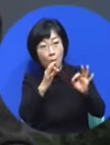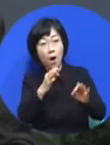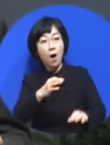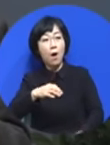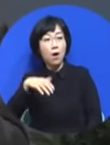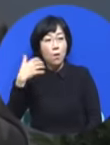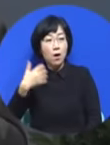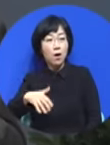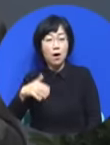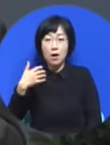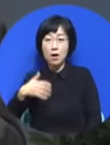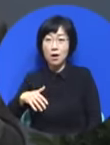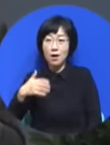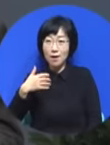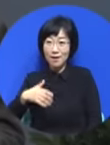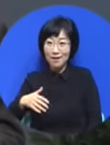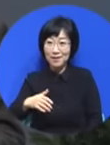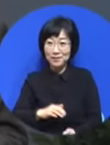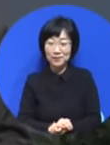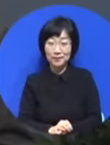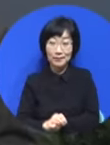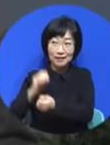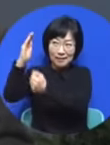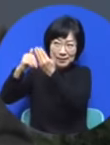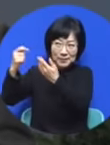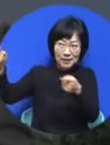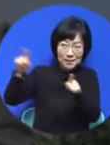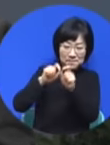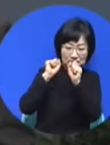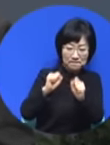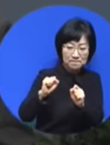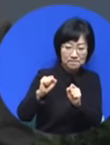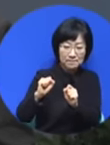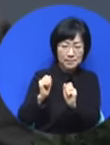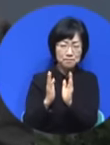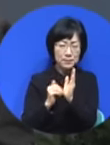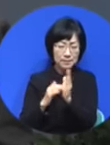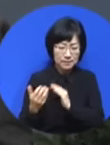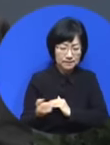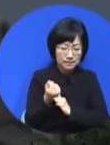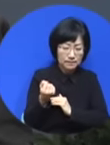이 비밀을 가지고 있으니까 응답을 미리 보게 돼요.